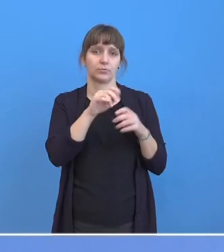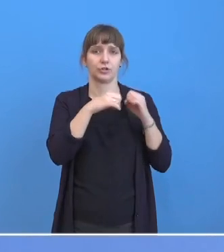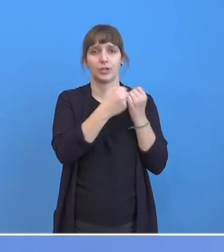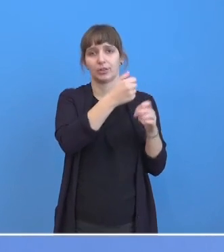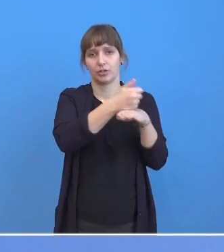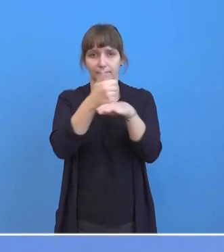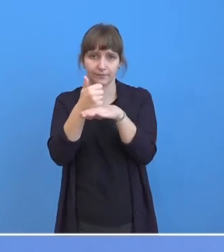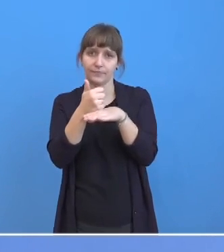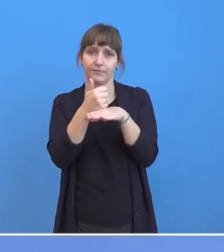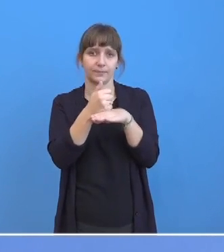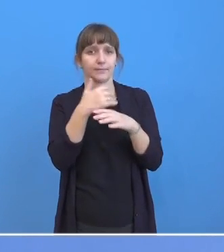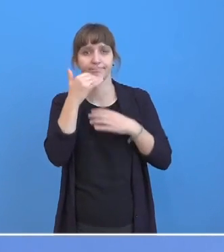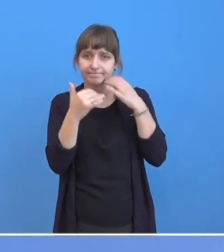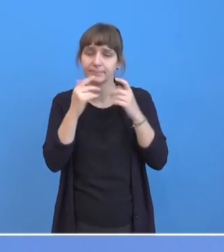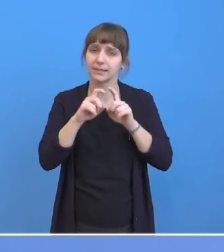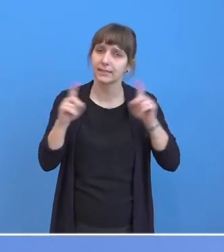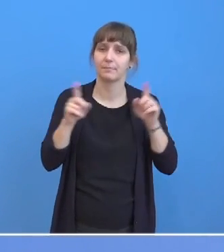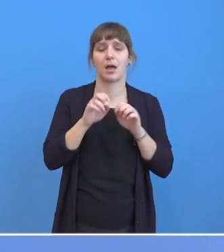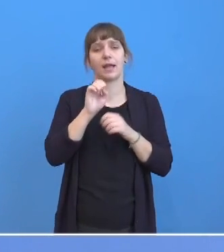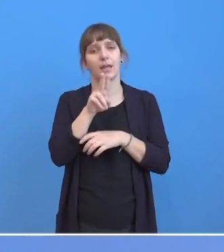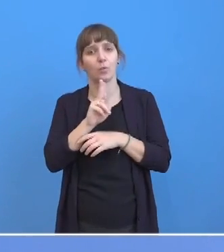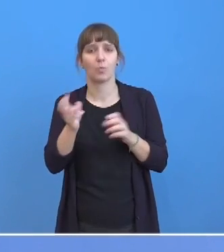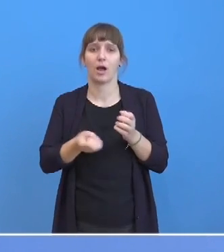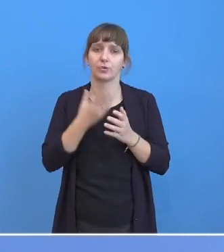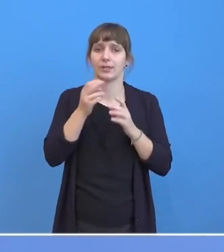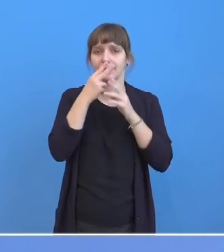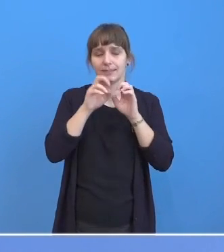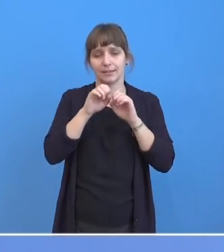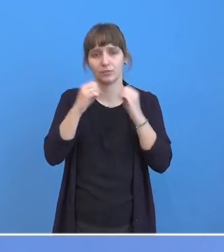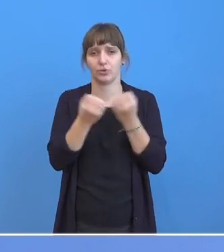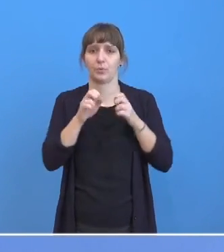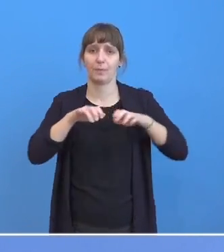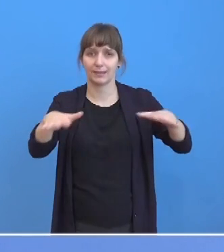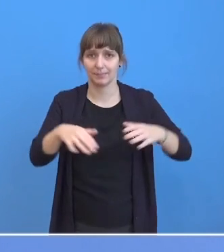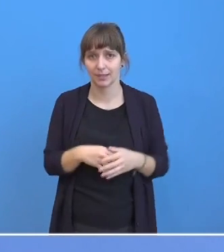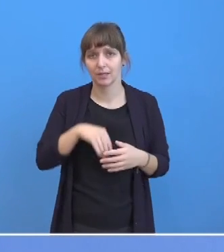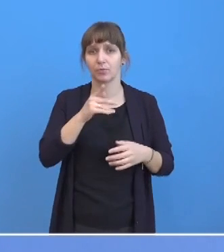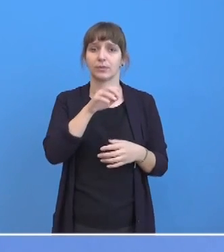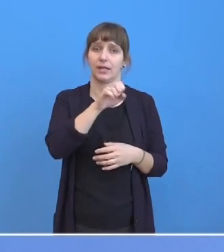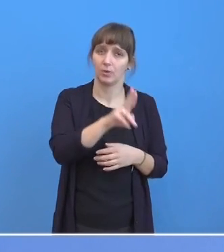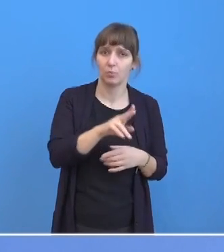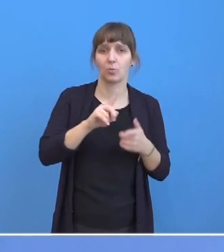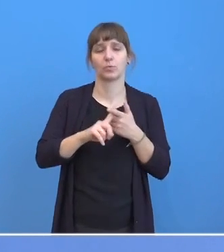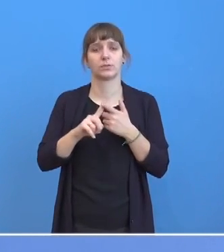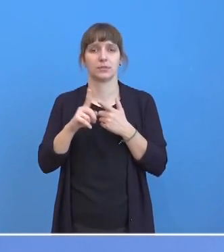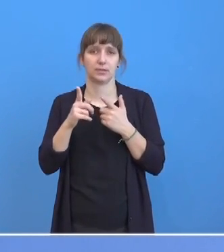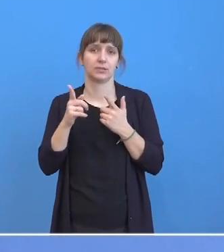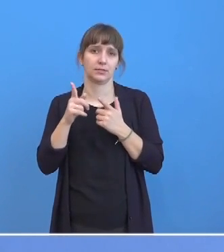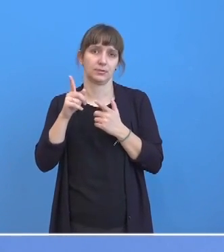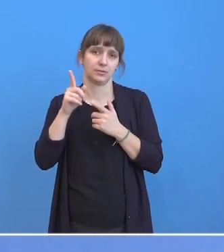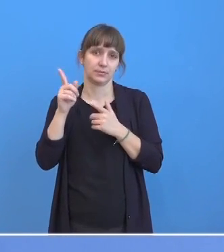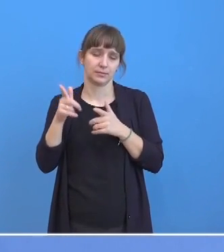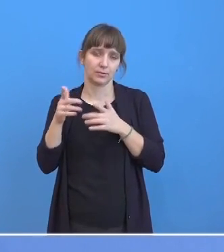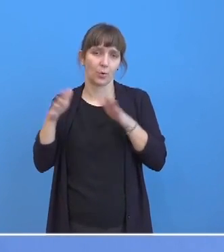Lage der Pandemie und die Verhandlungen über ein Abkommen zwischen der EU und dem Vereinigten Königreich